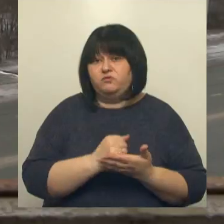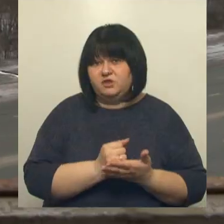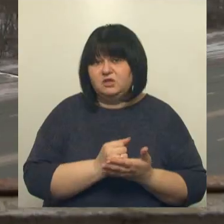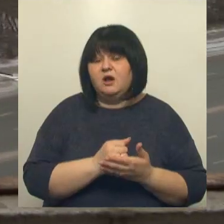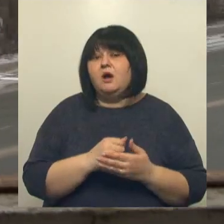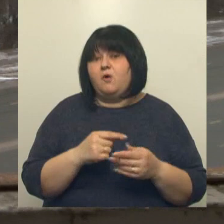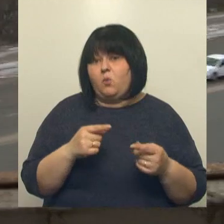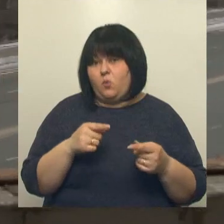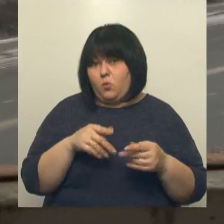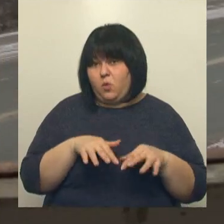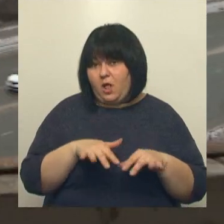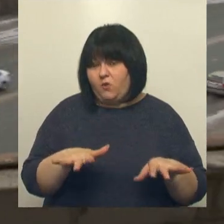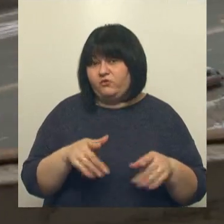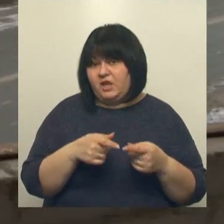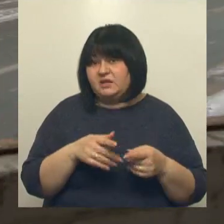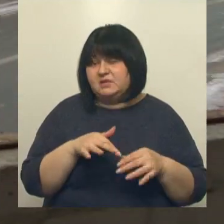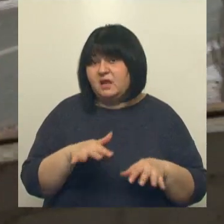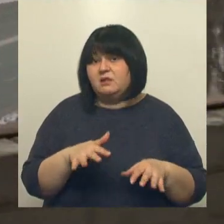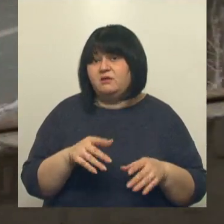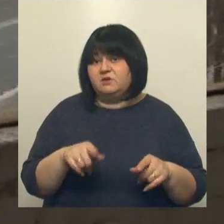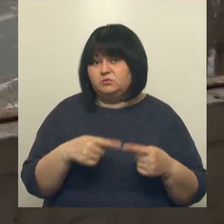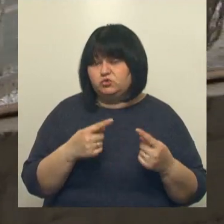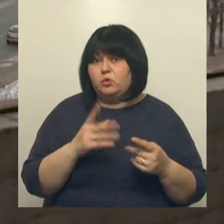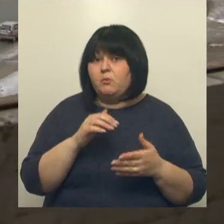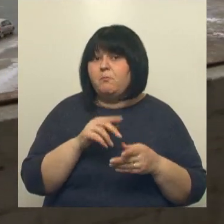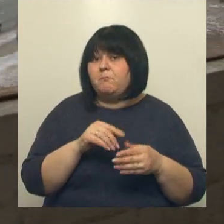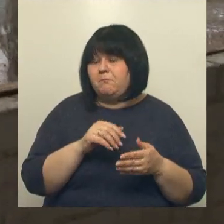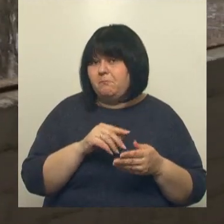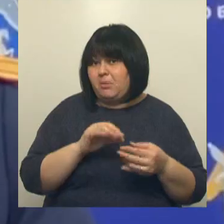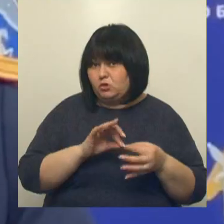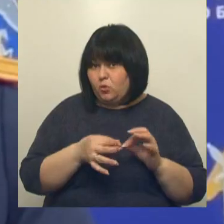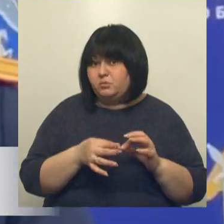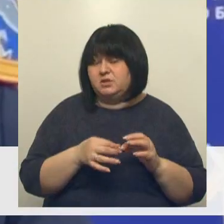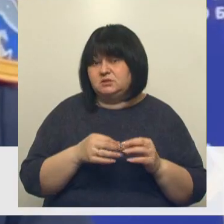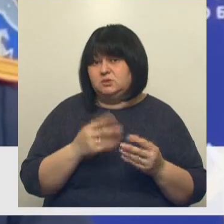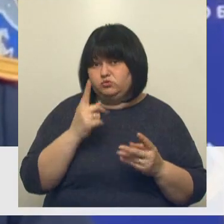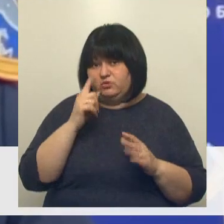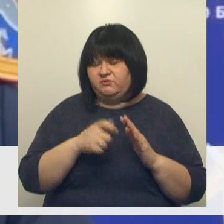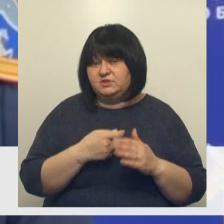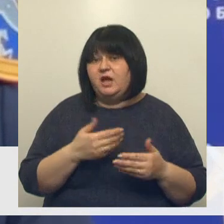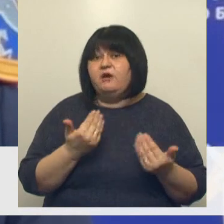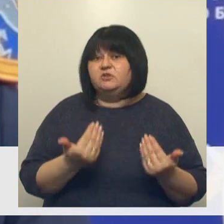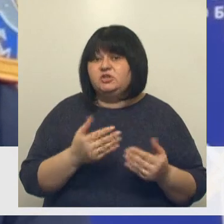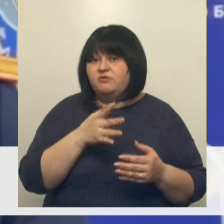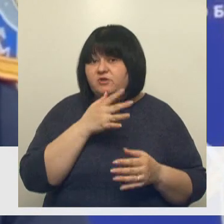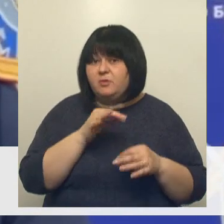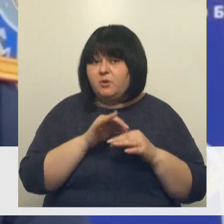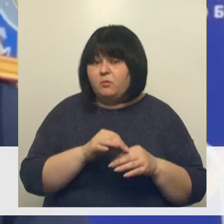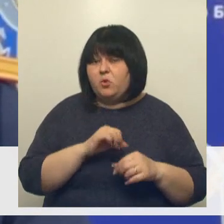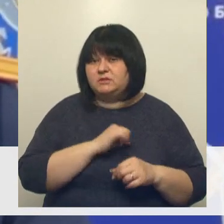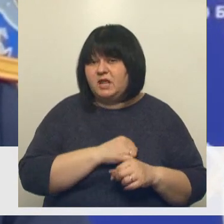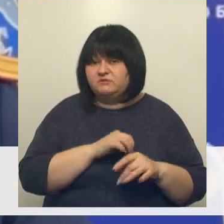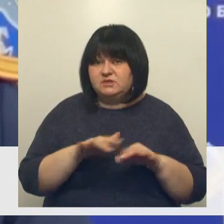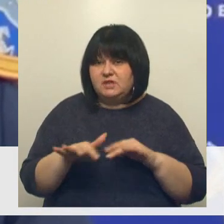Возбуждено уголовное дело, однако подробности трагедии еще предстоит выяснить. В настоящее время проводится комплекс следственных